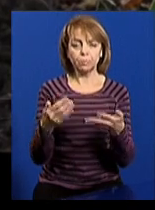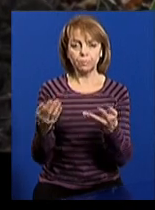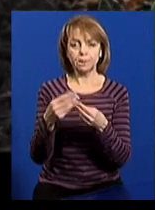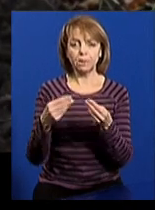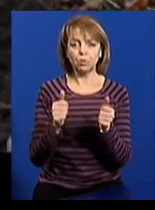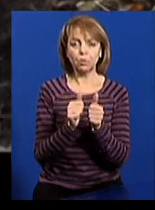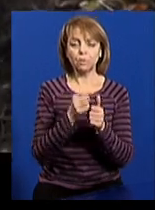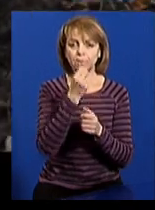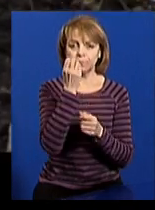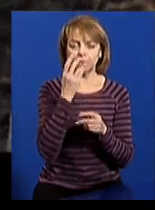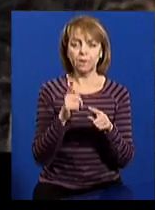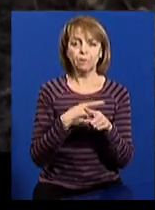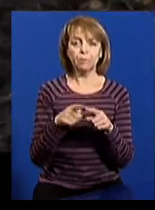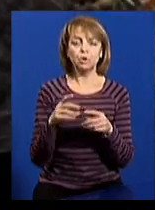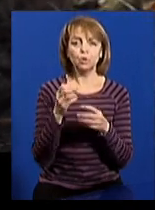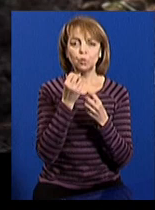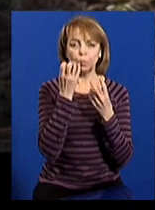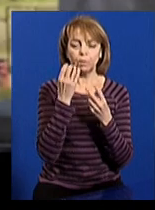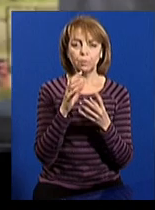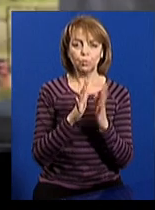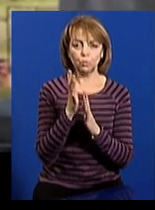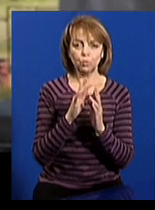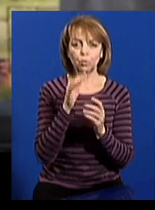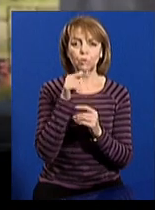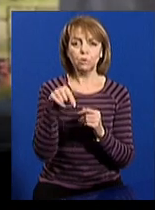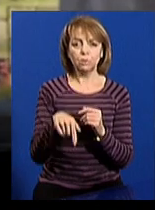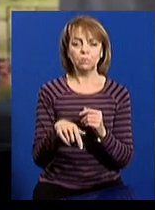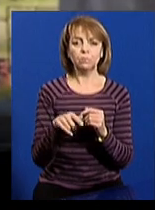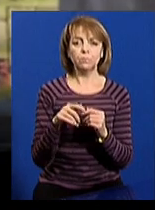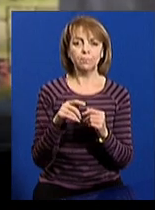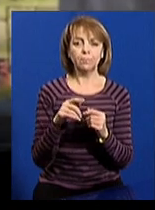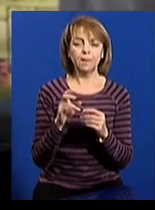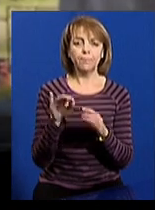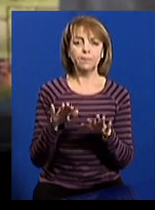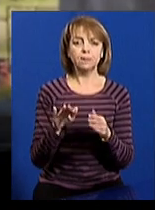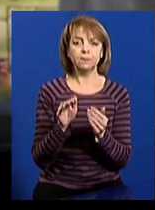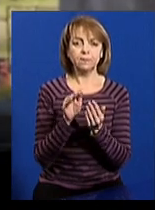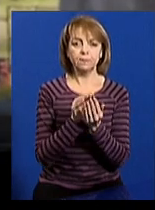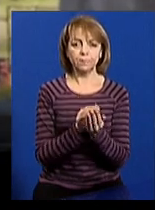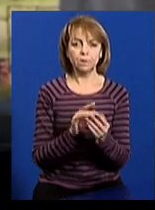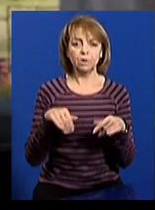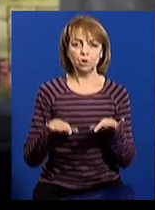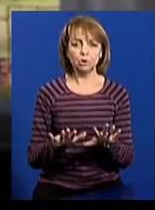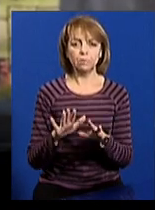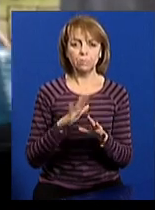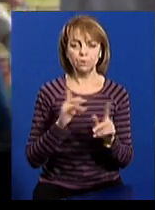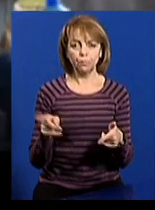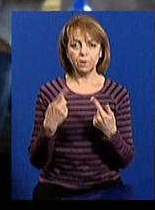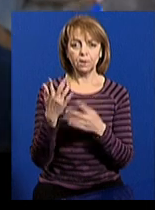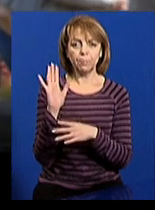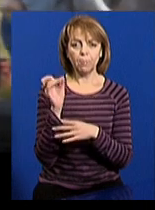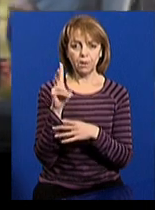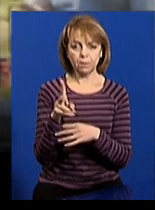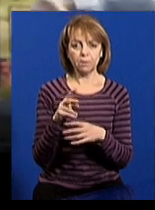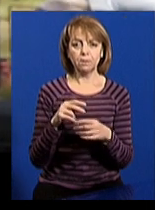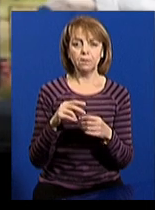Між тюльпанами кущ, бачиш? Коли тут на місці цвинтаря вирішено було створити парк, то